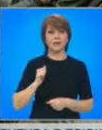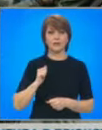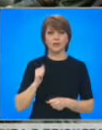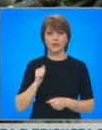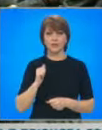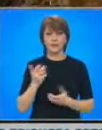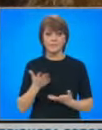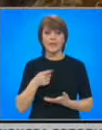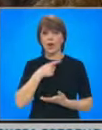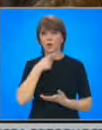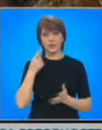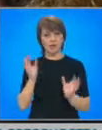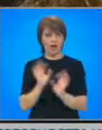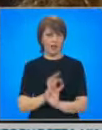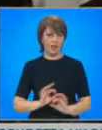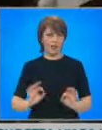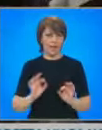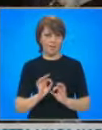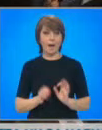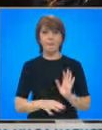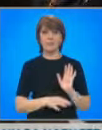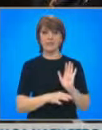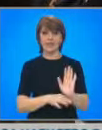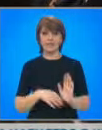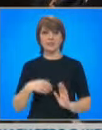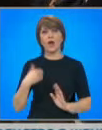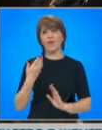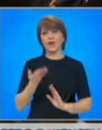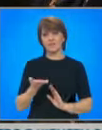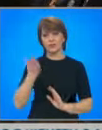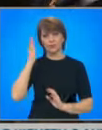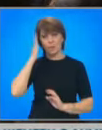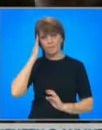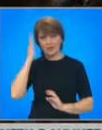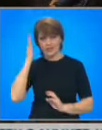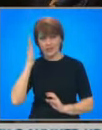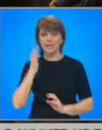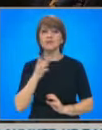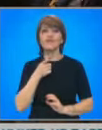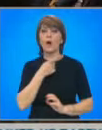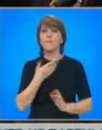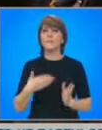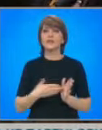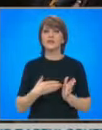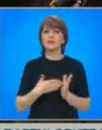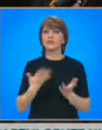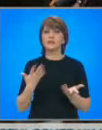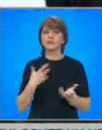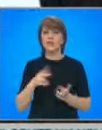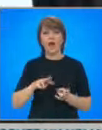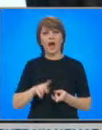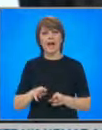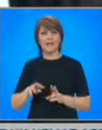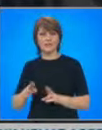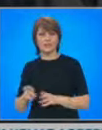Големият от състващ е Русия. Представителят на Руското външно министърство Мария Захарова заяви, че причините за това са различни, но и че